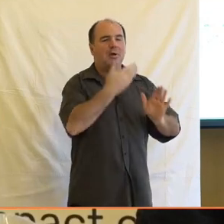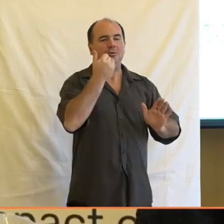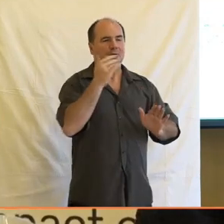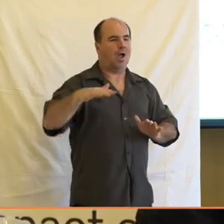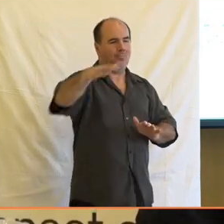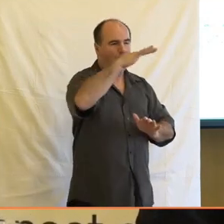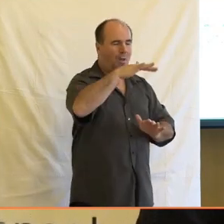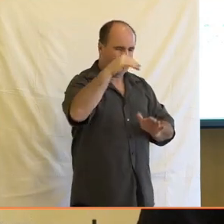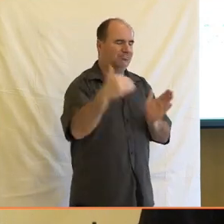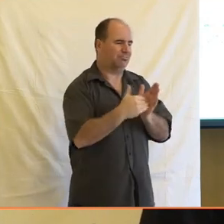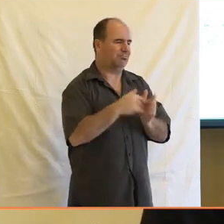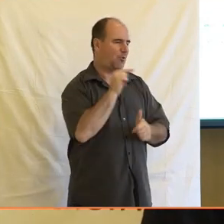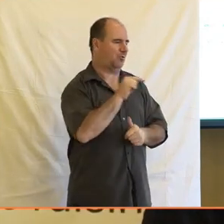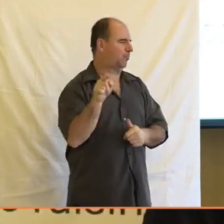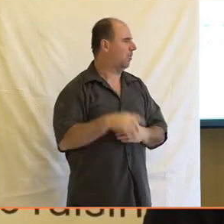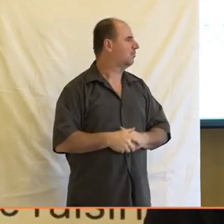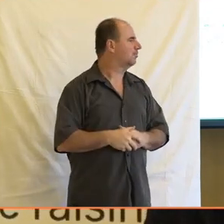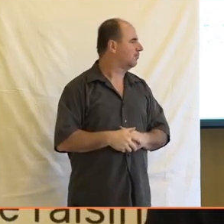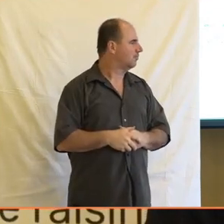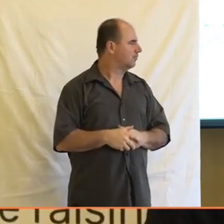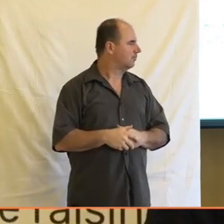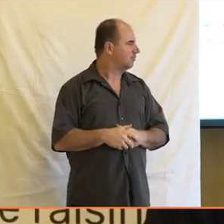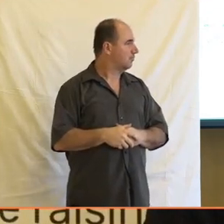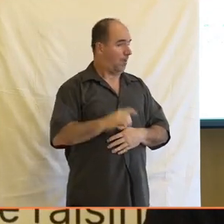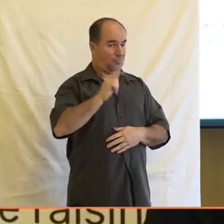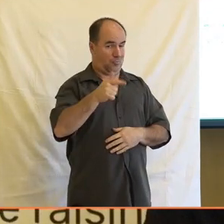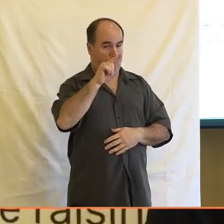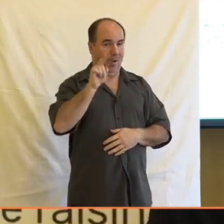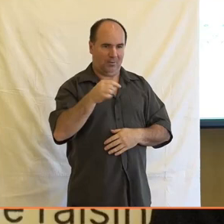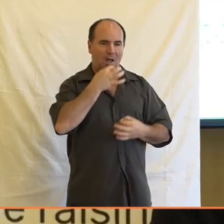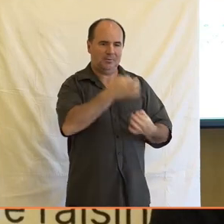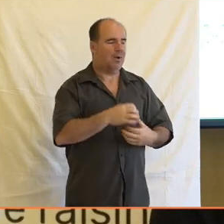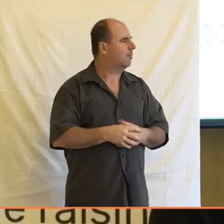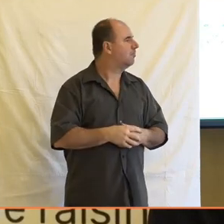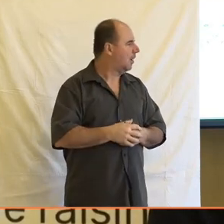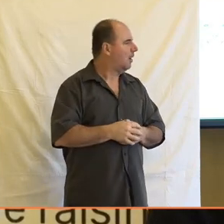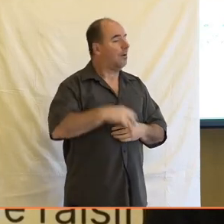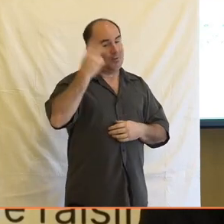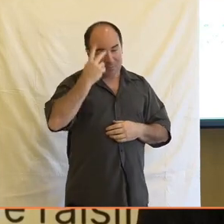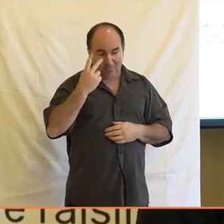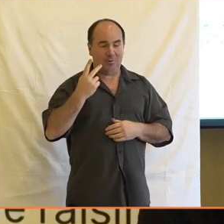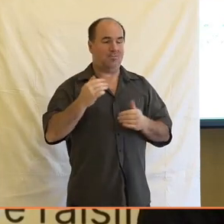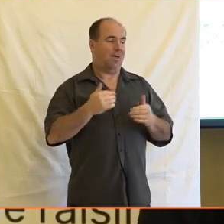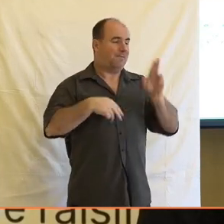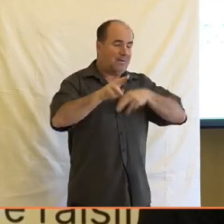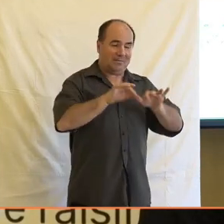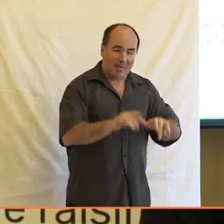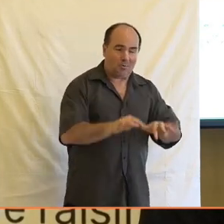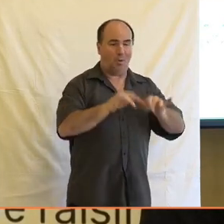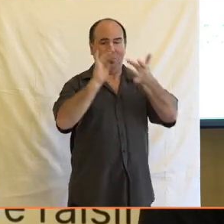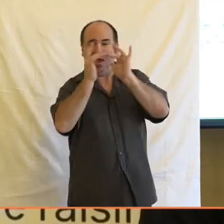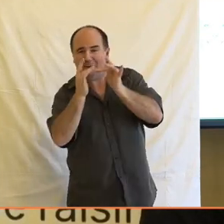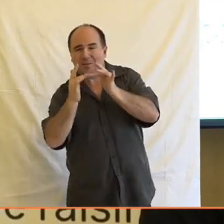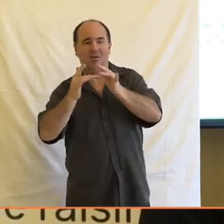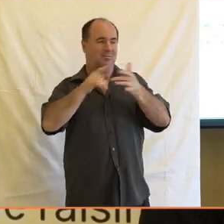druhému, no jasně, že se to bude promítat, to znamená, větší a větší technologické zastoupení při té práci